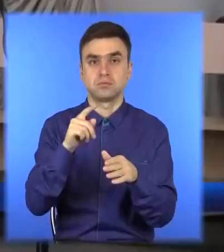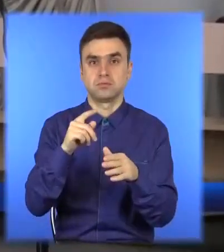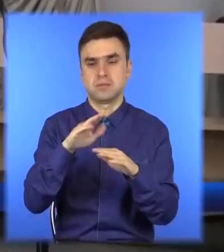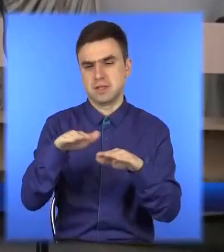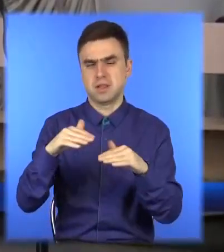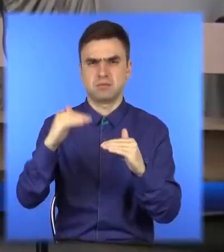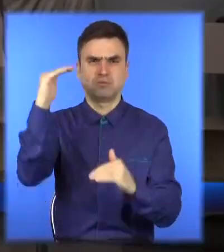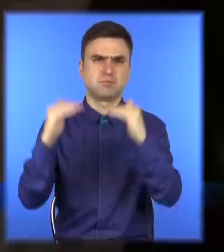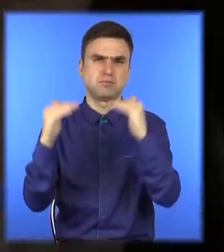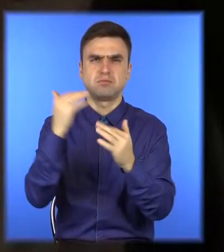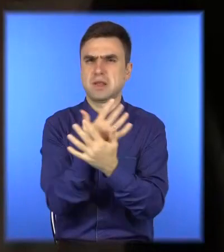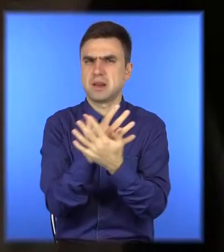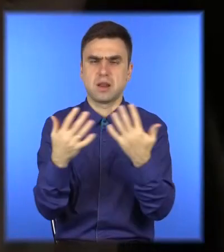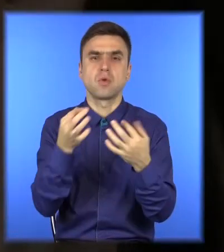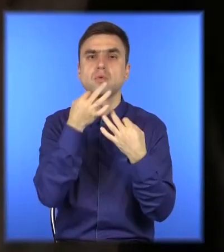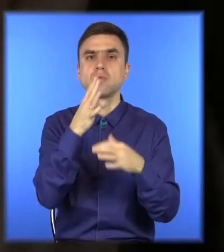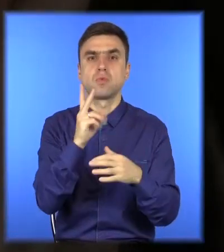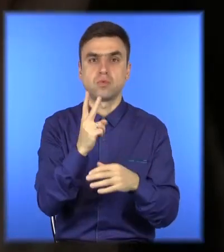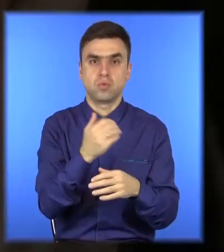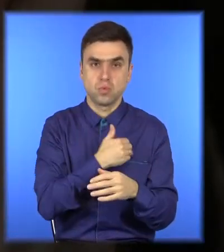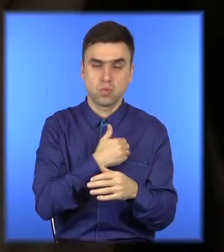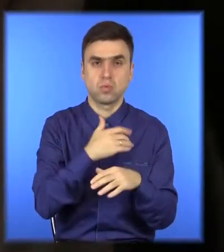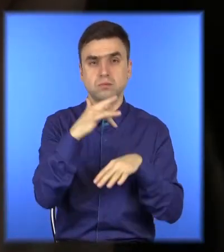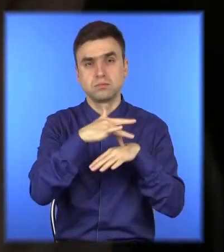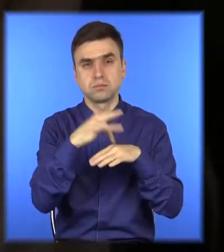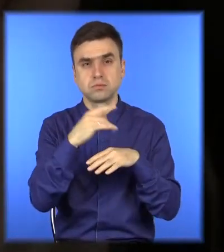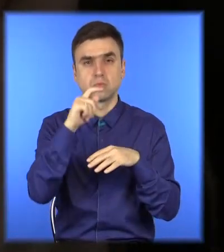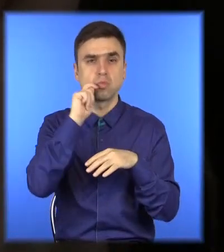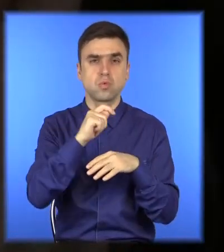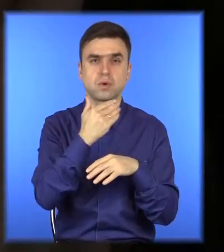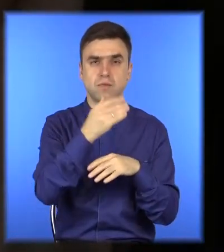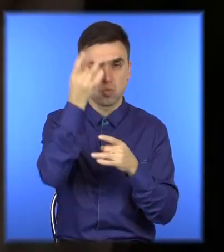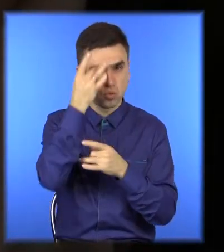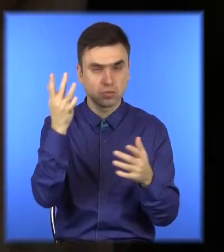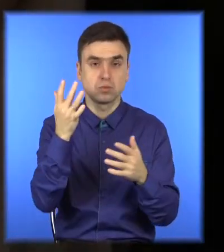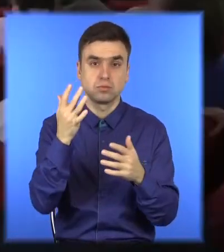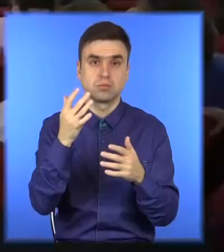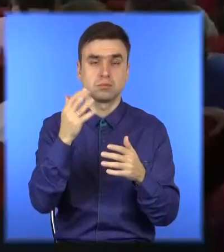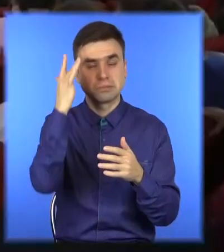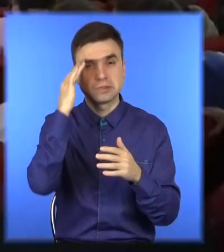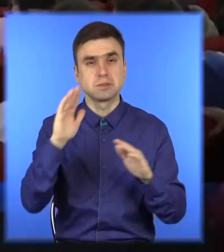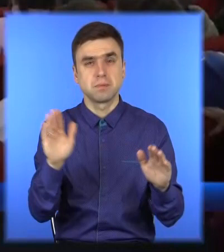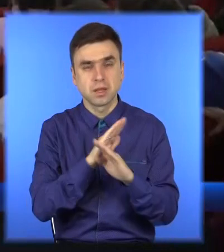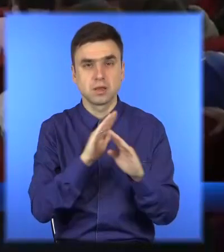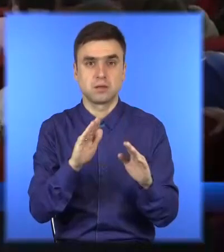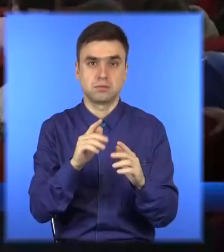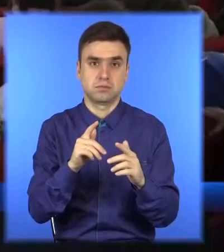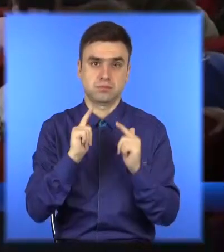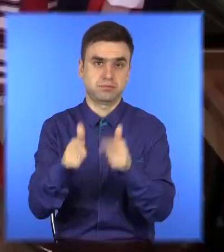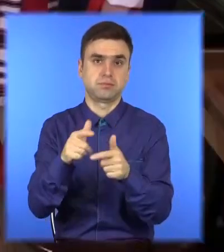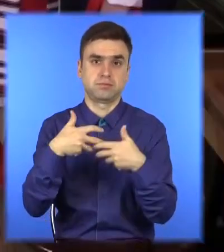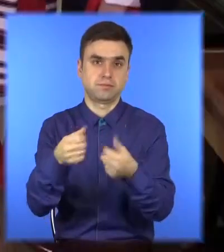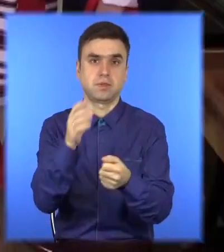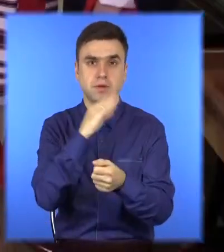для всіх, хто цінує українську культуру та мріє співати. Першому міському хлопці та дівчата підготували окремий сюрприз.